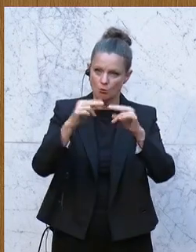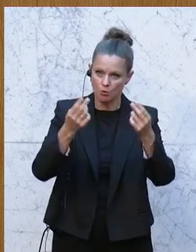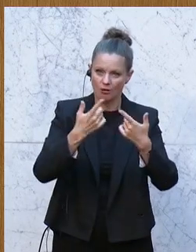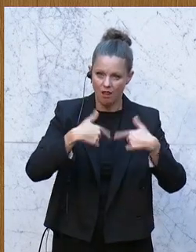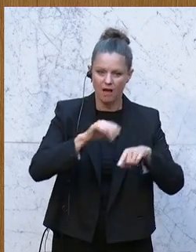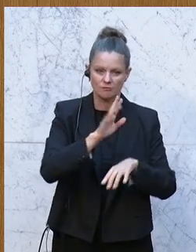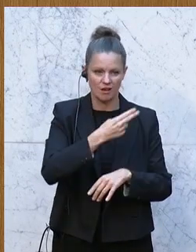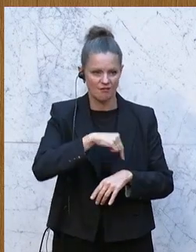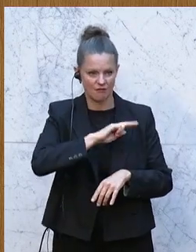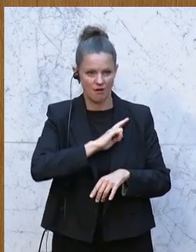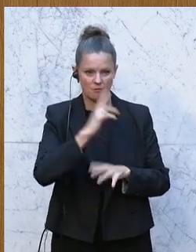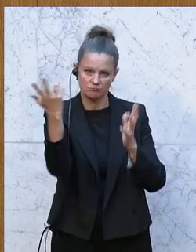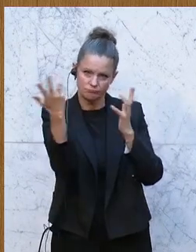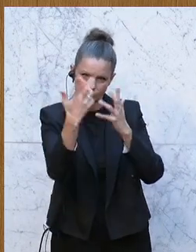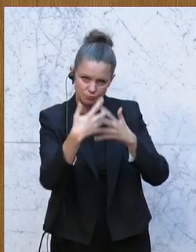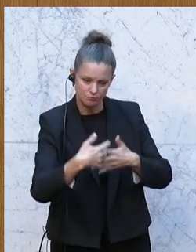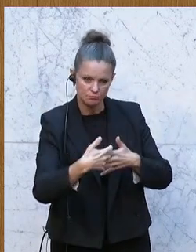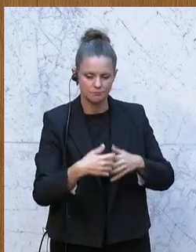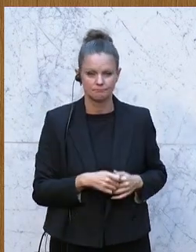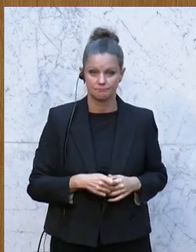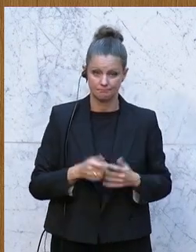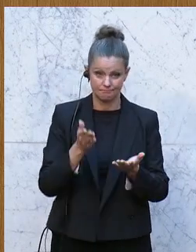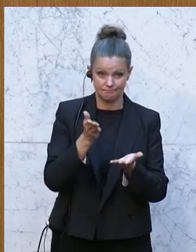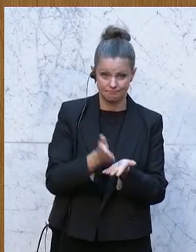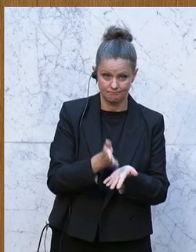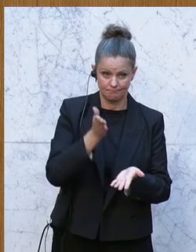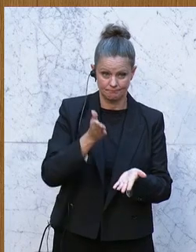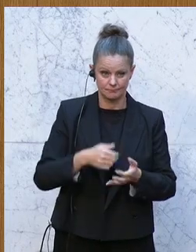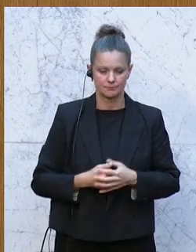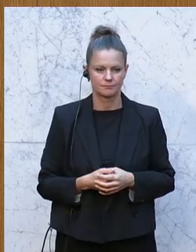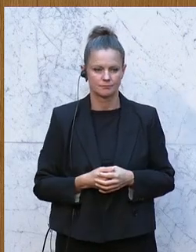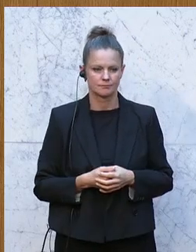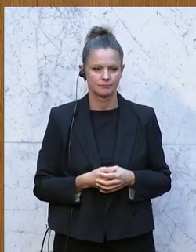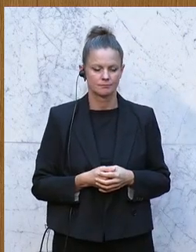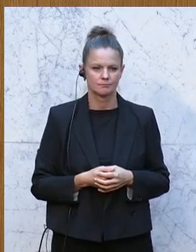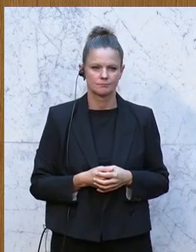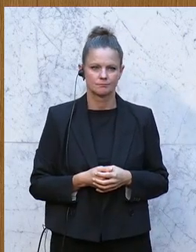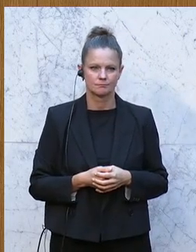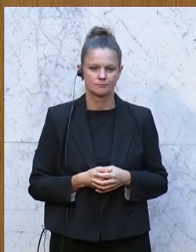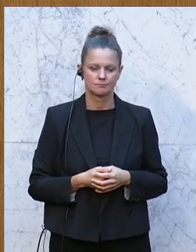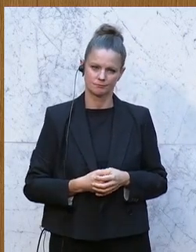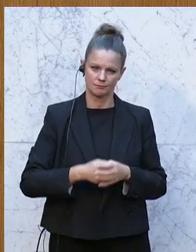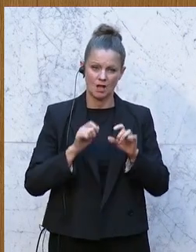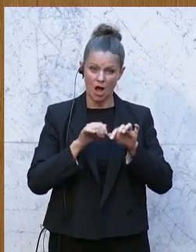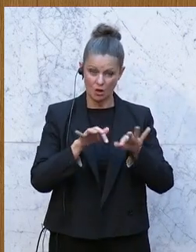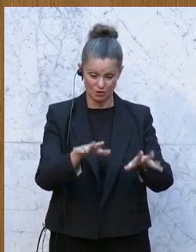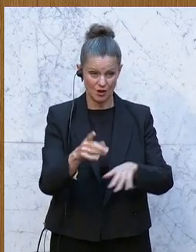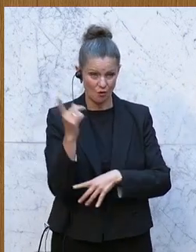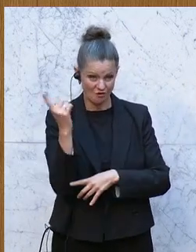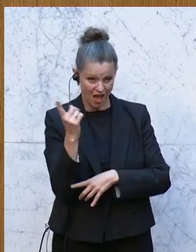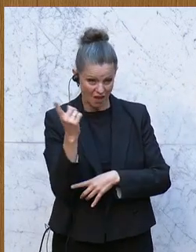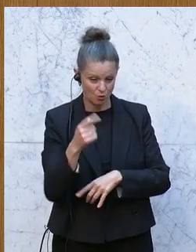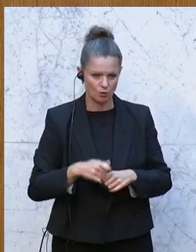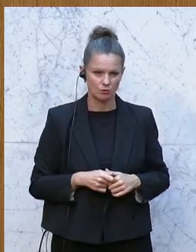werden besser ineinander greifen. Das war es aber auch schon. Die Warnung vor den Auswirkungen. Aber es gibt